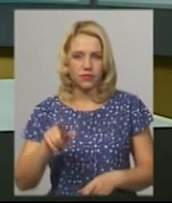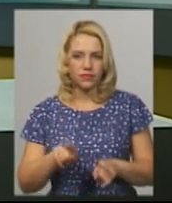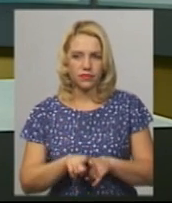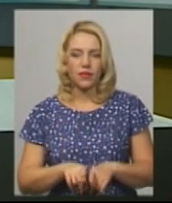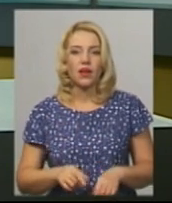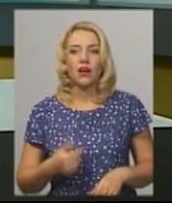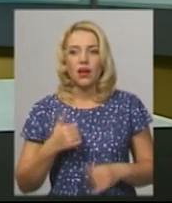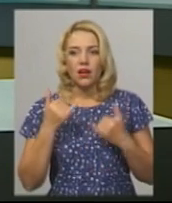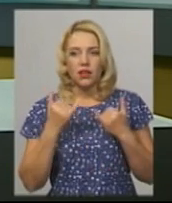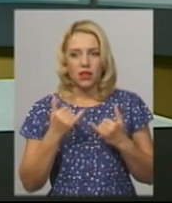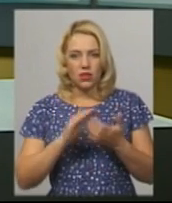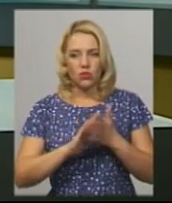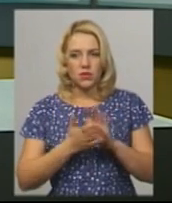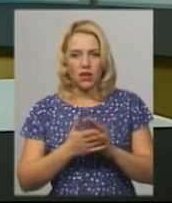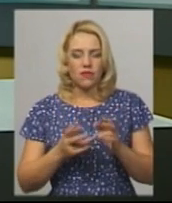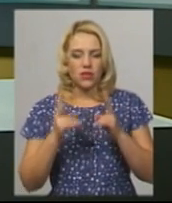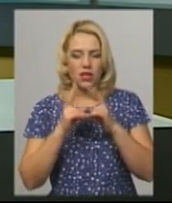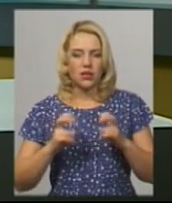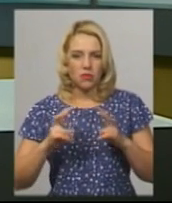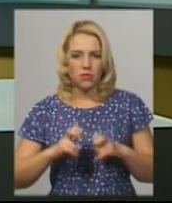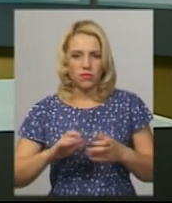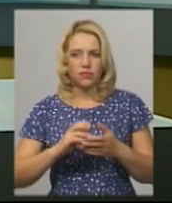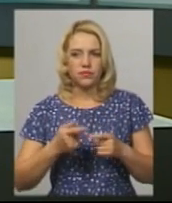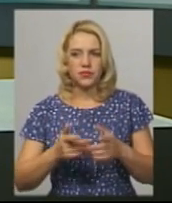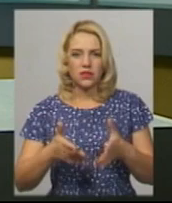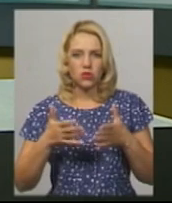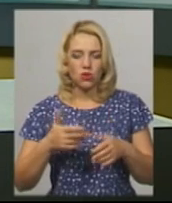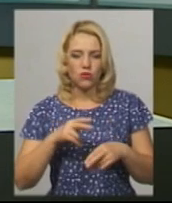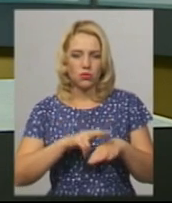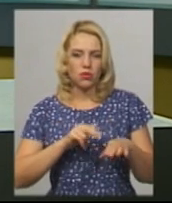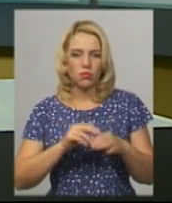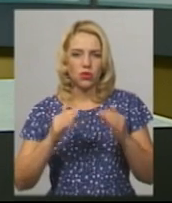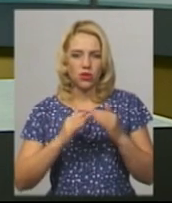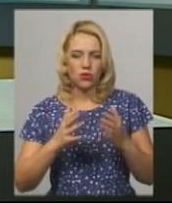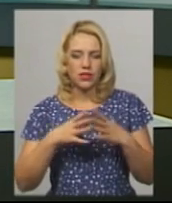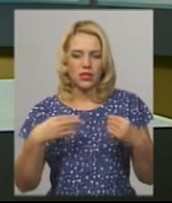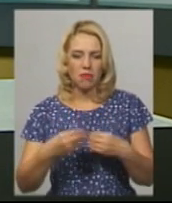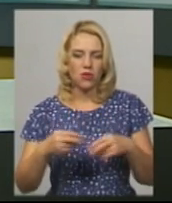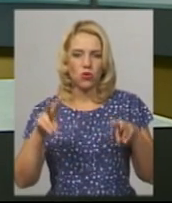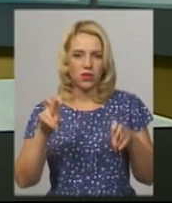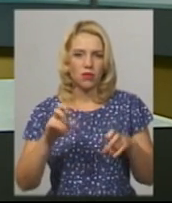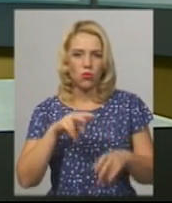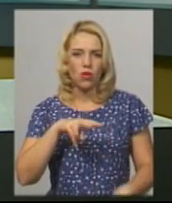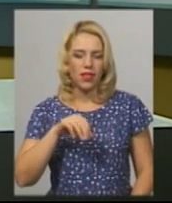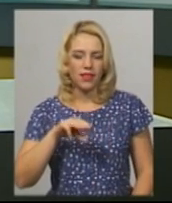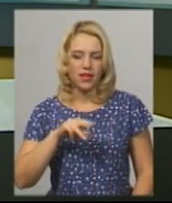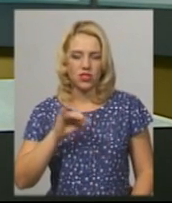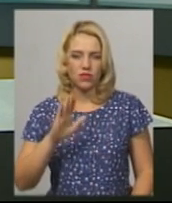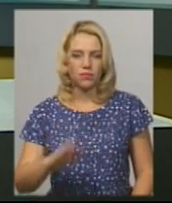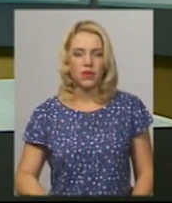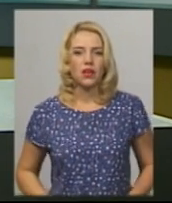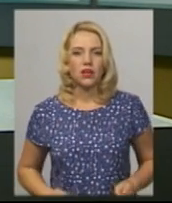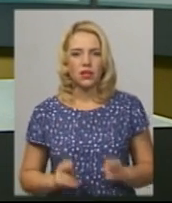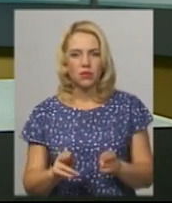Нагадаю, нині обставини інциденту з'ясовують правоохоронці у будинку сімейного типу, що у Литичеві. Кримінальне